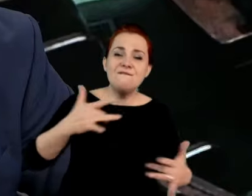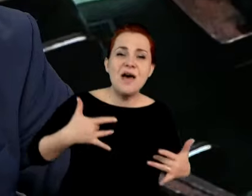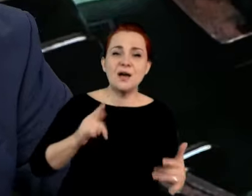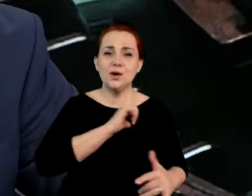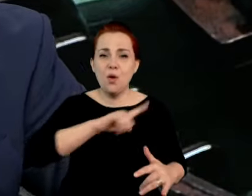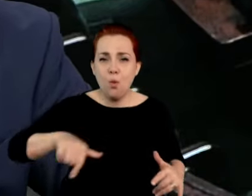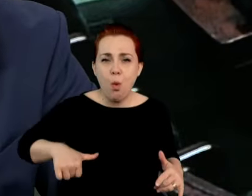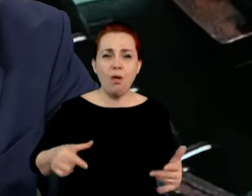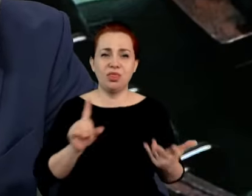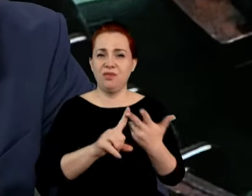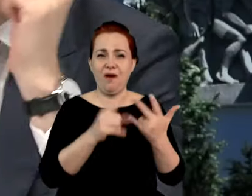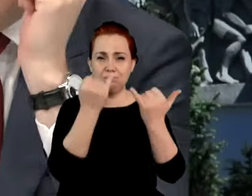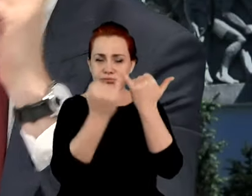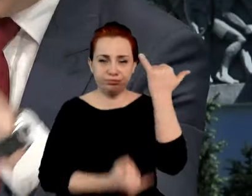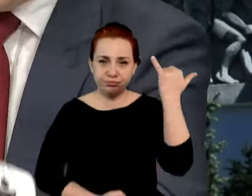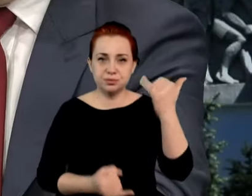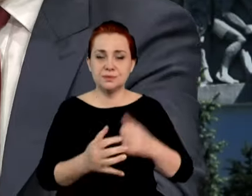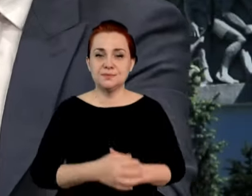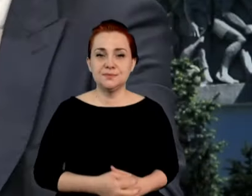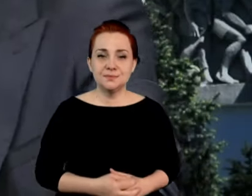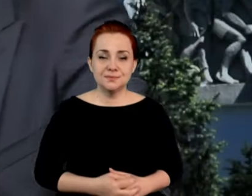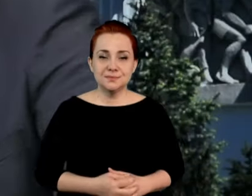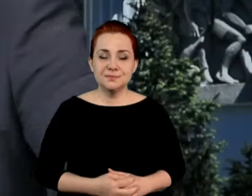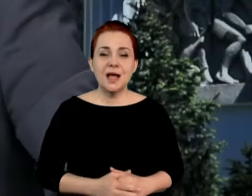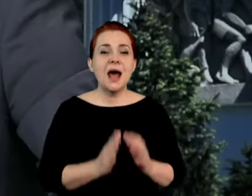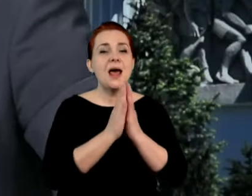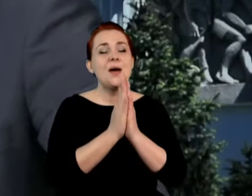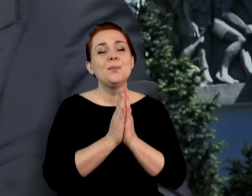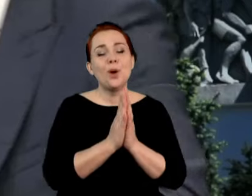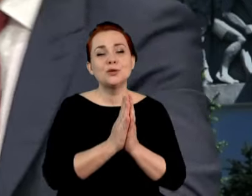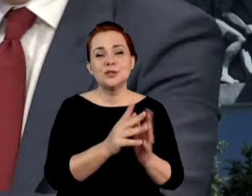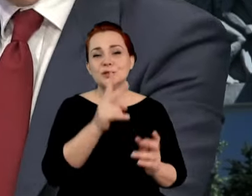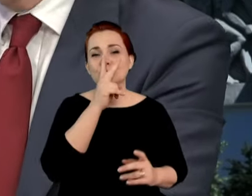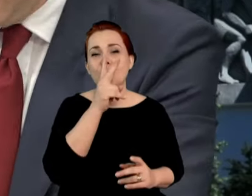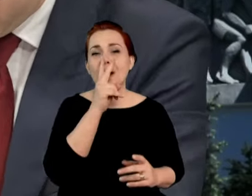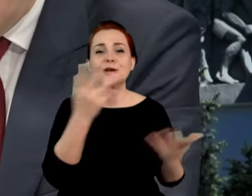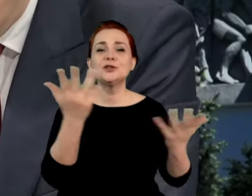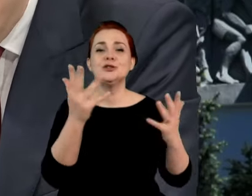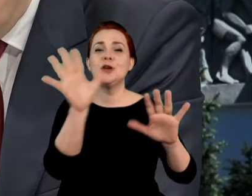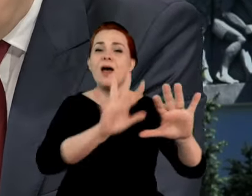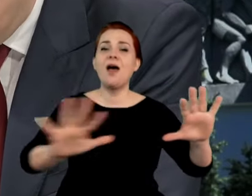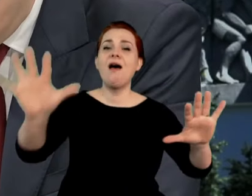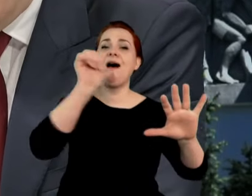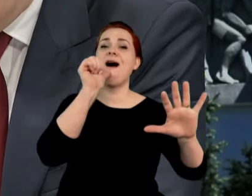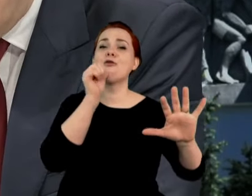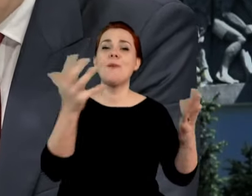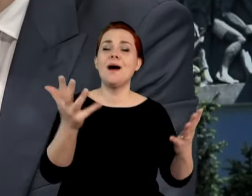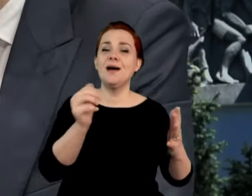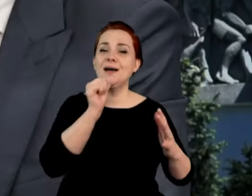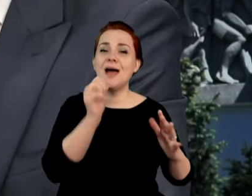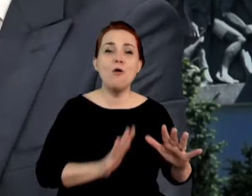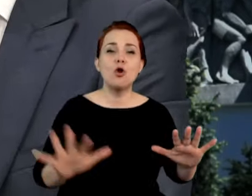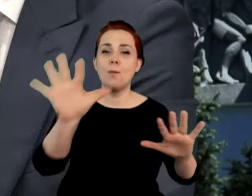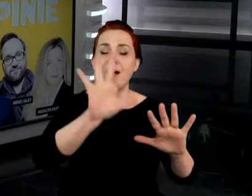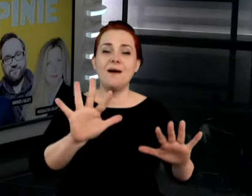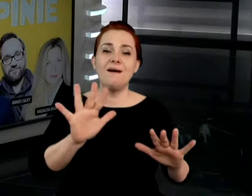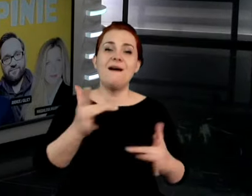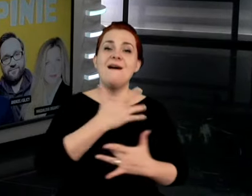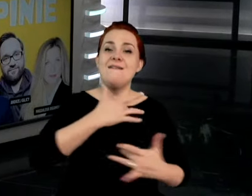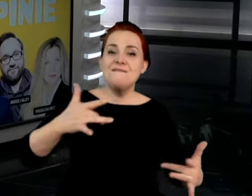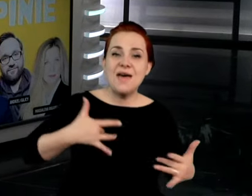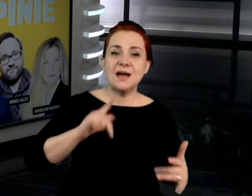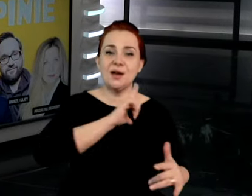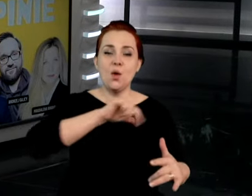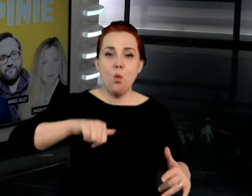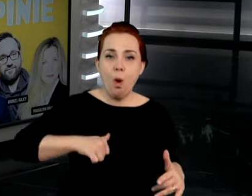A reszta jest... A nie pan zauważy tak z ciekawości, który to jest obszar Europy? Węgry, Łotwa, Czechy, Estonia, Litwa. Czy to jest